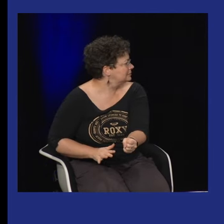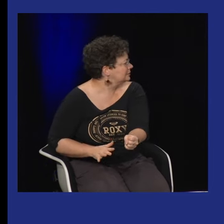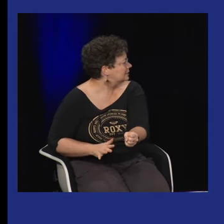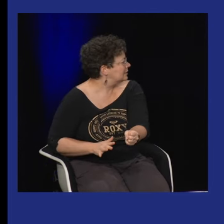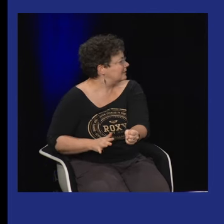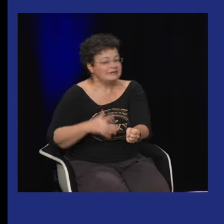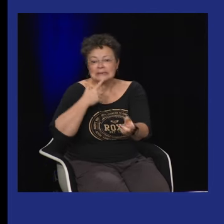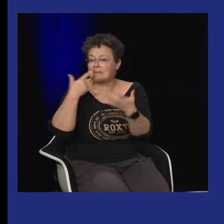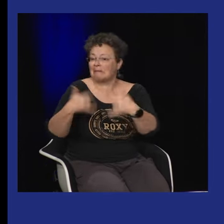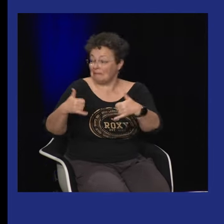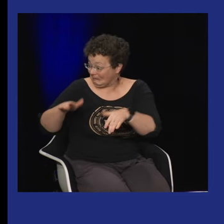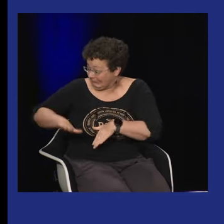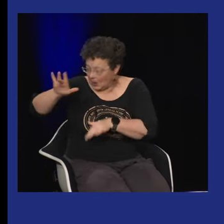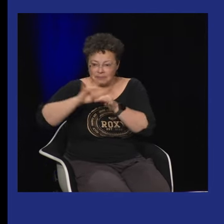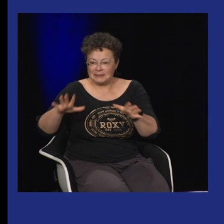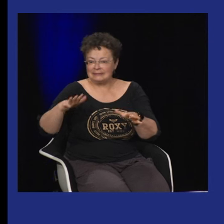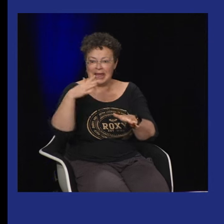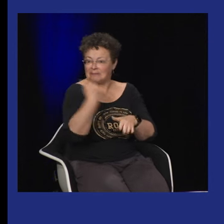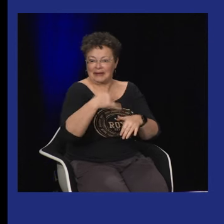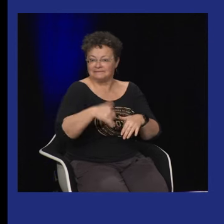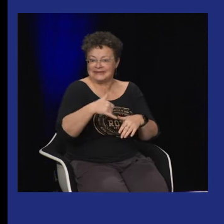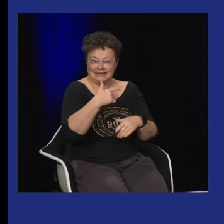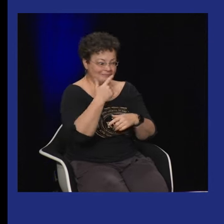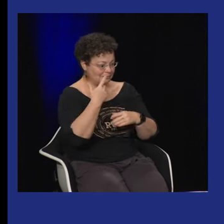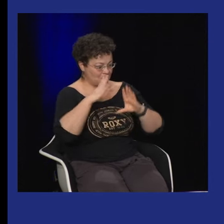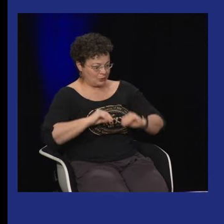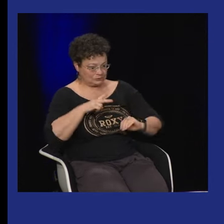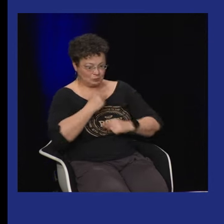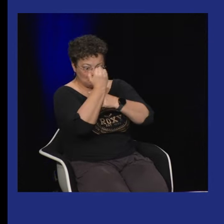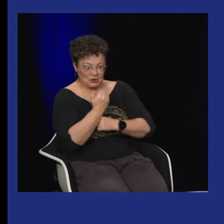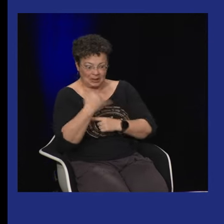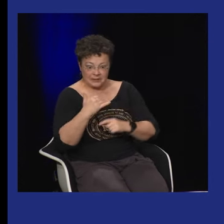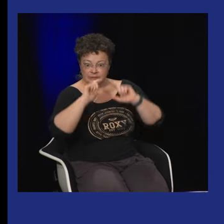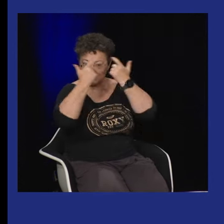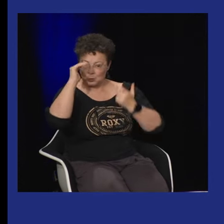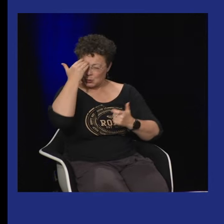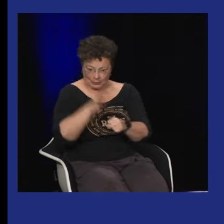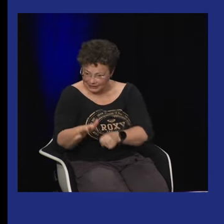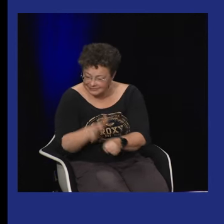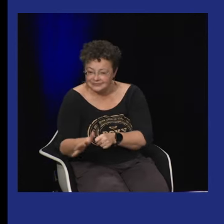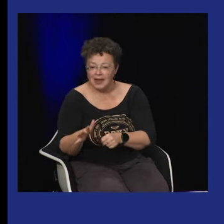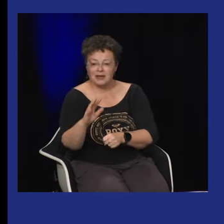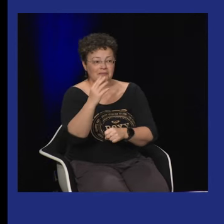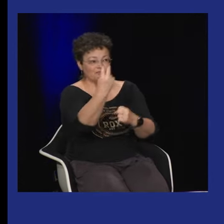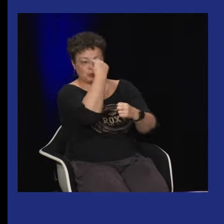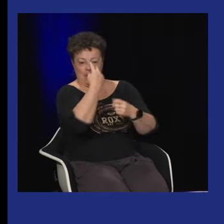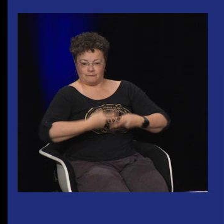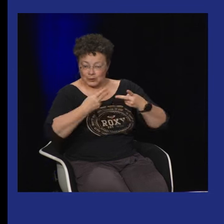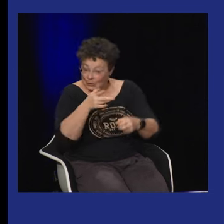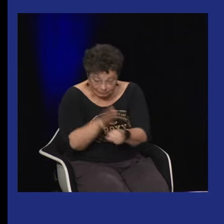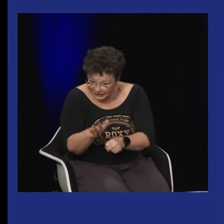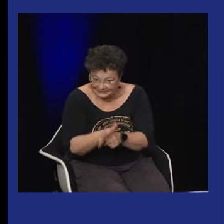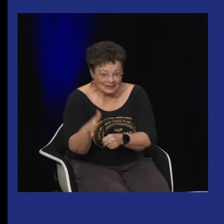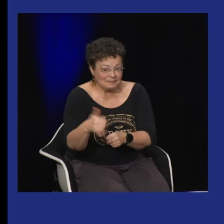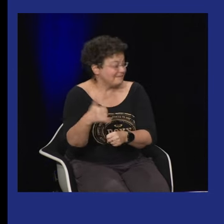voilà on se dit très souvent qu'on préfère prendre un entendant qui connaît la langue des signes plutôt qu'un professionnel sourd donc ça pose la question